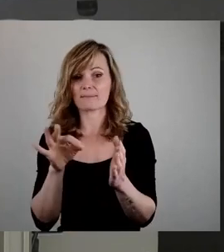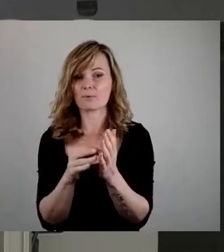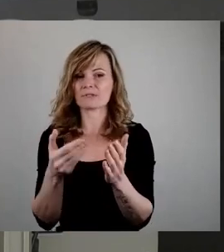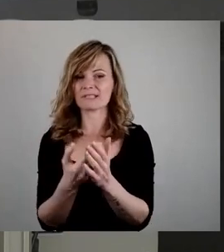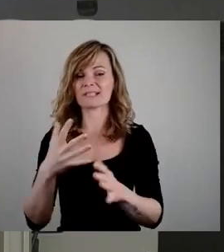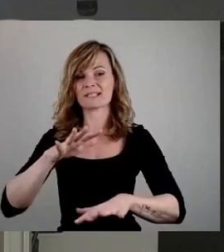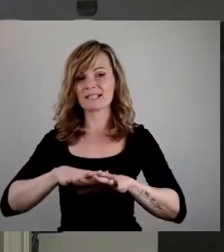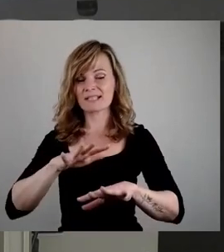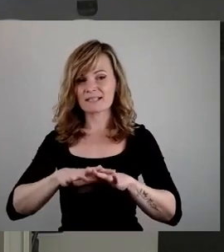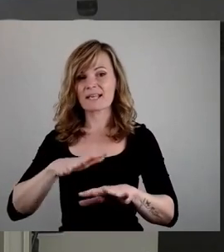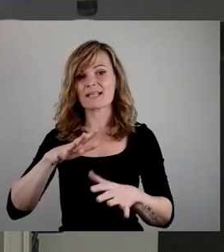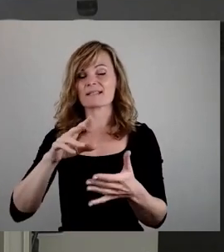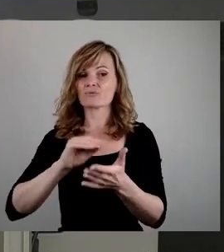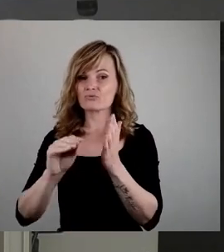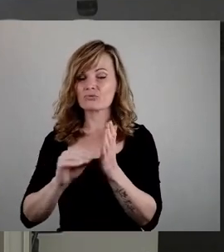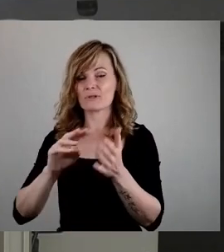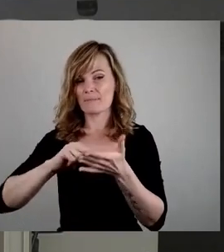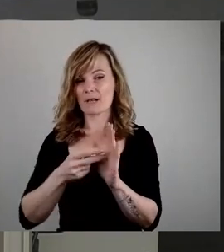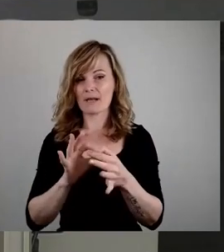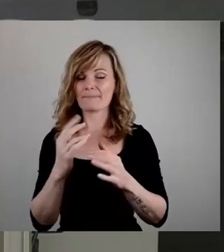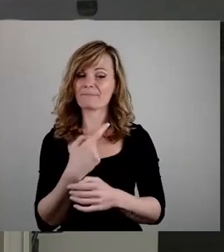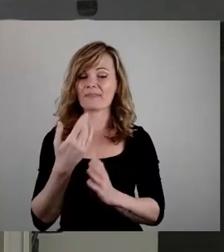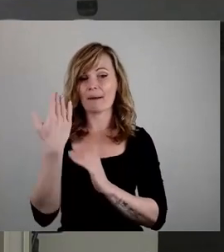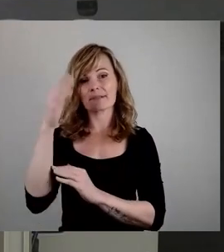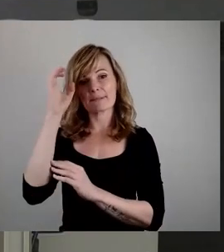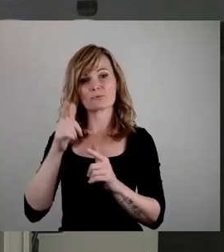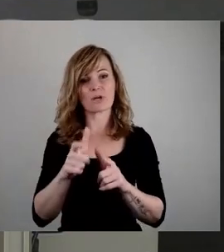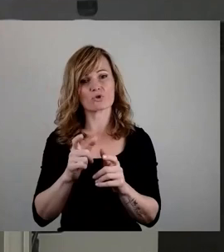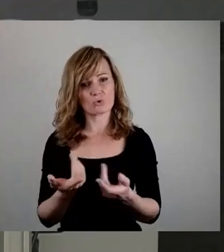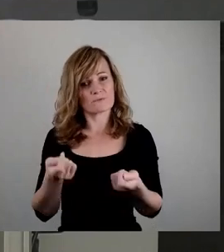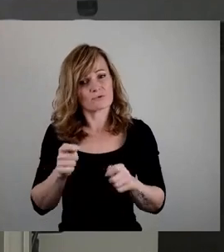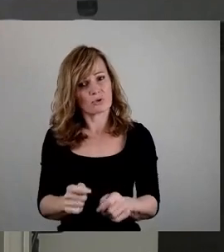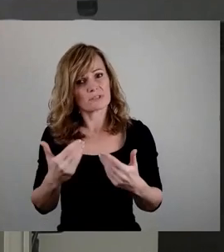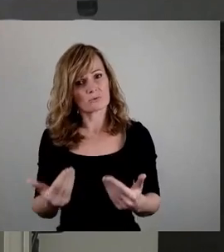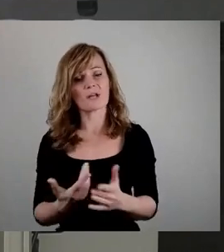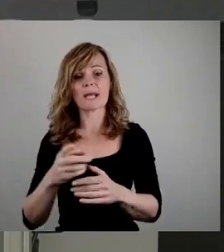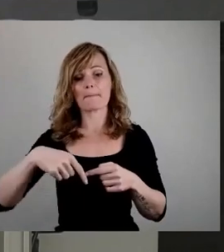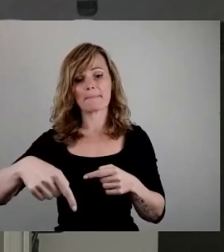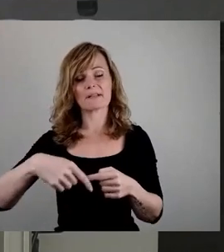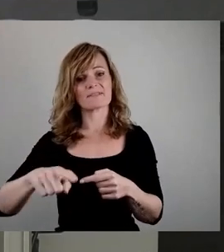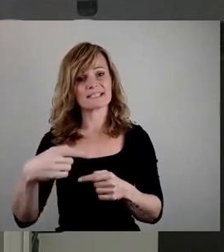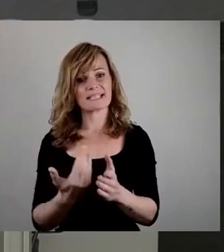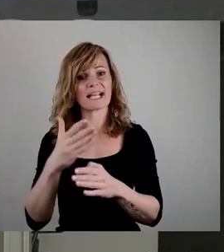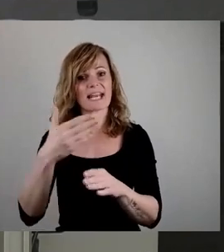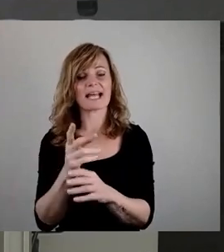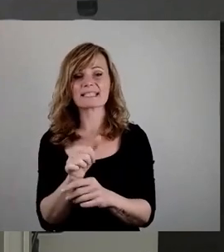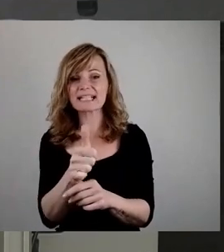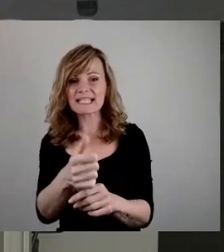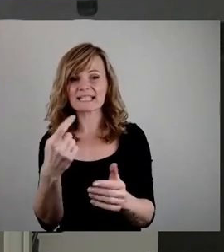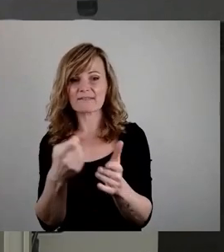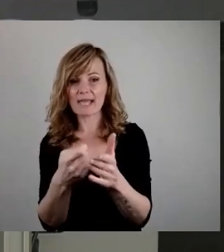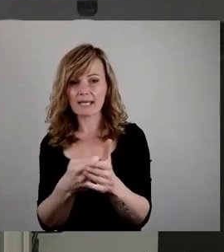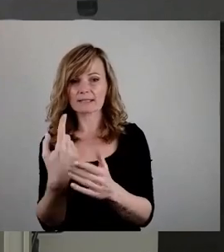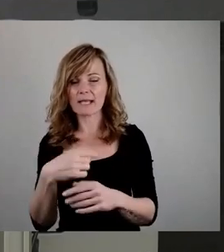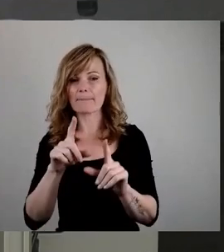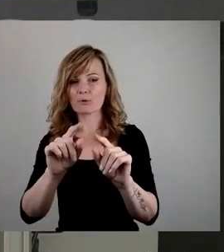das haben wir im Bildungsausschuss mit breiter Mehrheit beschlossen, ist, dass wir mittelfristig den Klassenrichtwert, das bedeutet die Anzahl der Kinder, die in einer